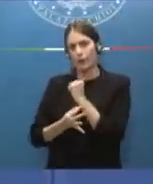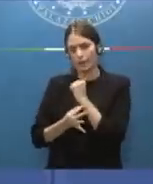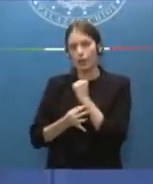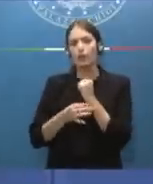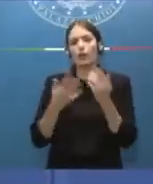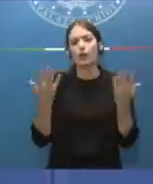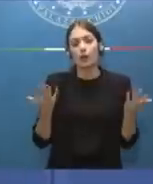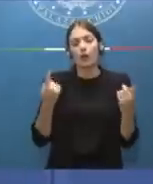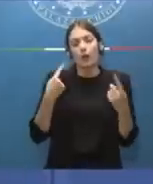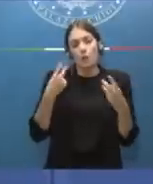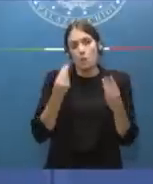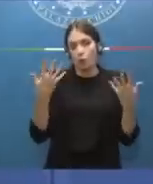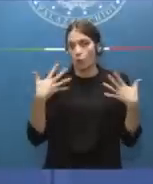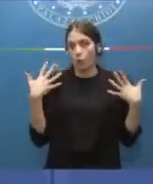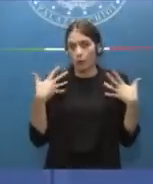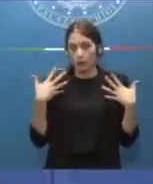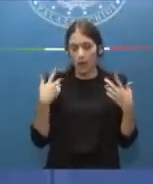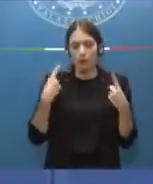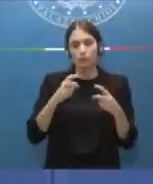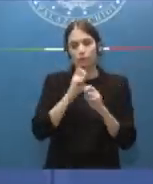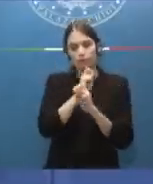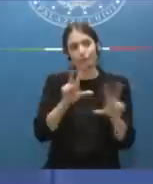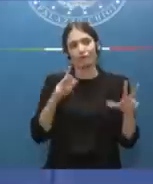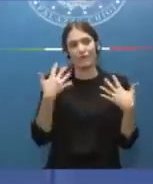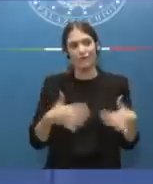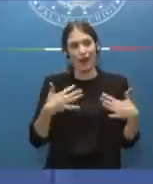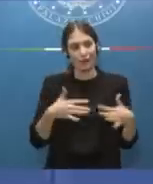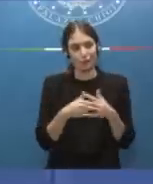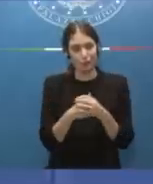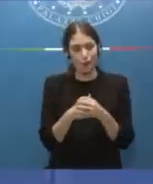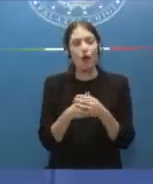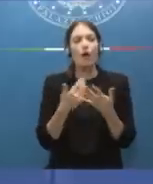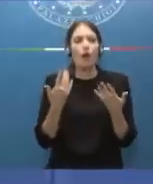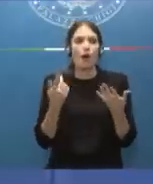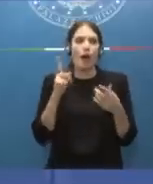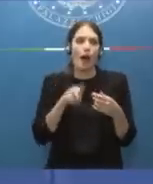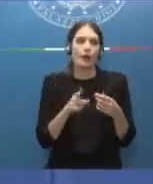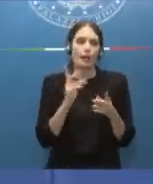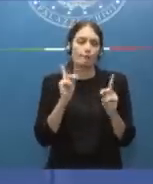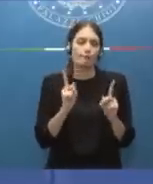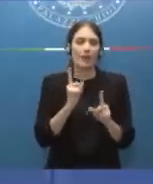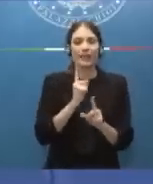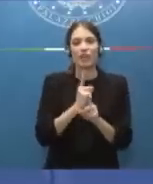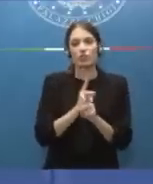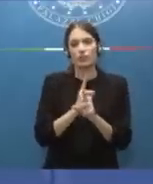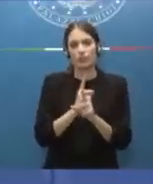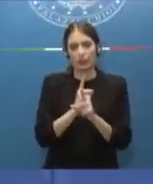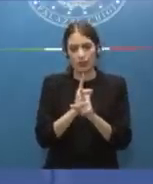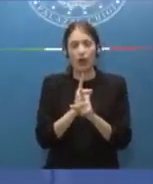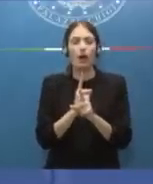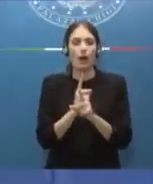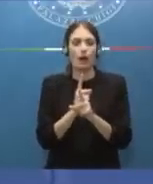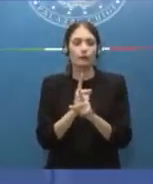molto contenta di aver dato questo segnale che in realtà insomma è anche un fatto di necessità ma di aver dato questo segnale